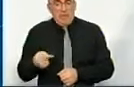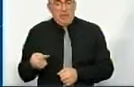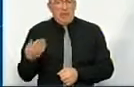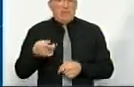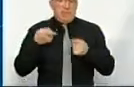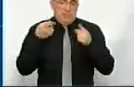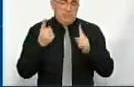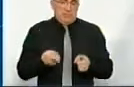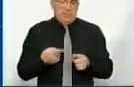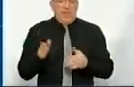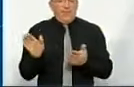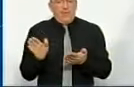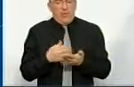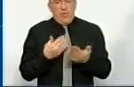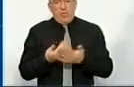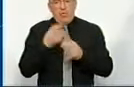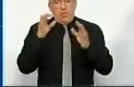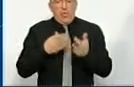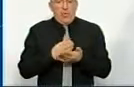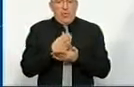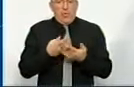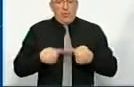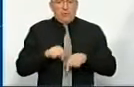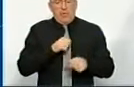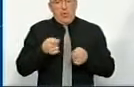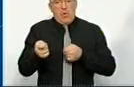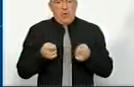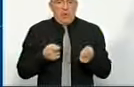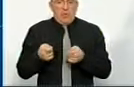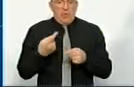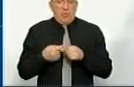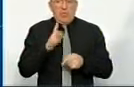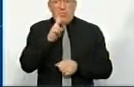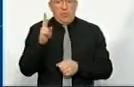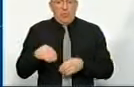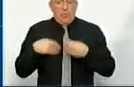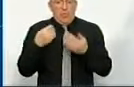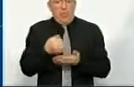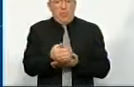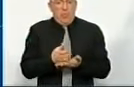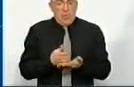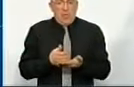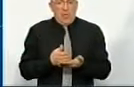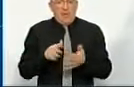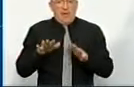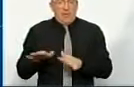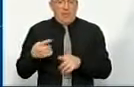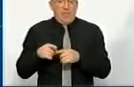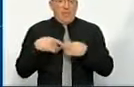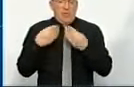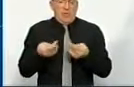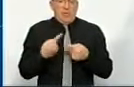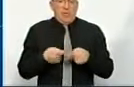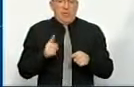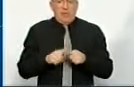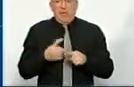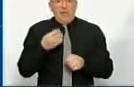Насправді відсутній новий закон про службу в органах місцевого самоврядування. Тому ті, хто надають послуги в даних місцях, вони їх надають певним